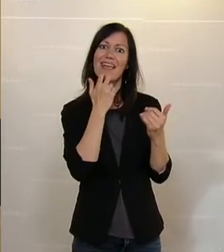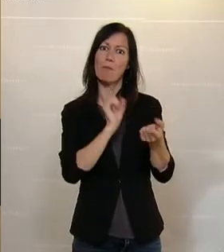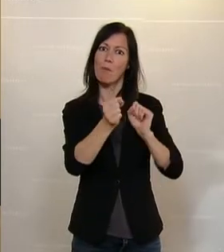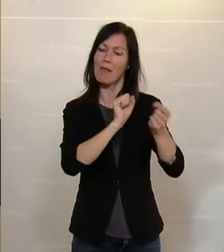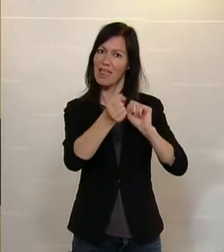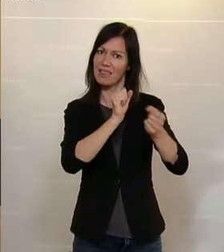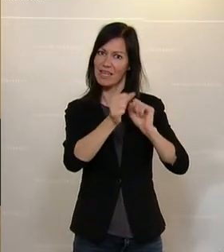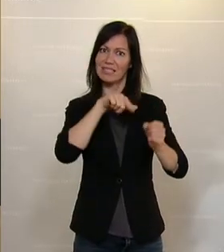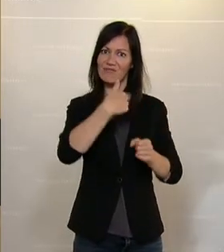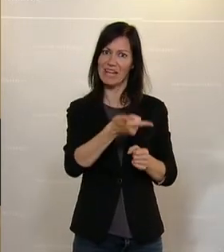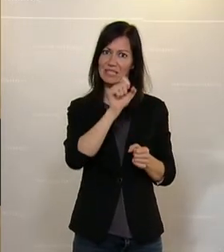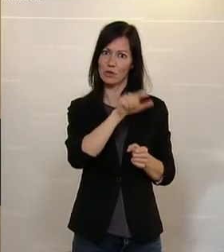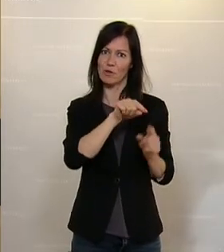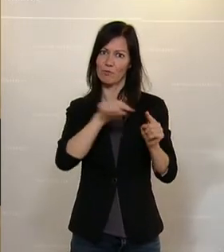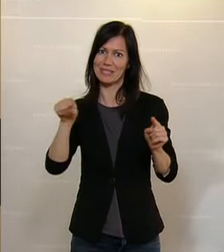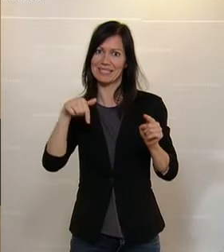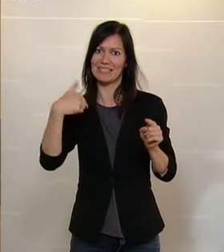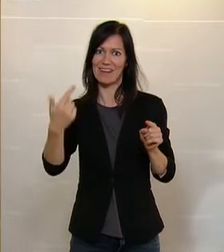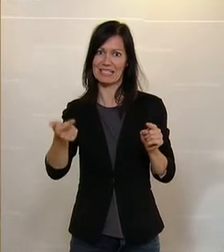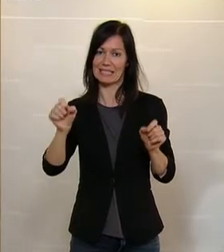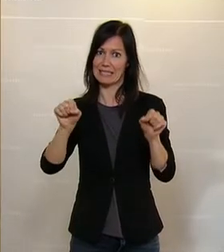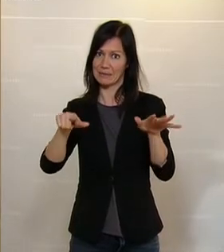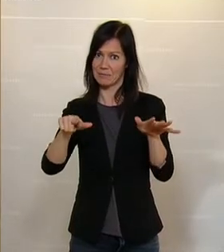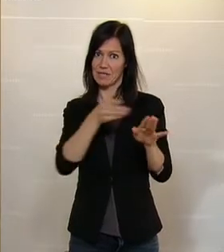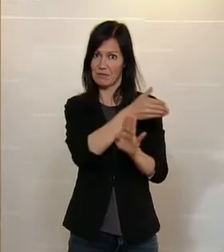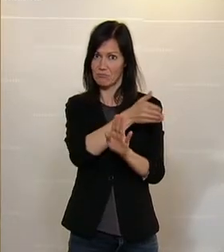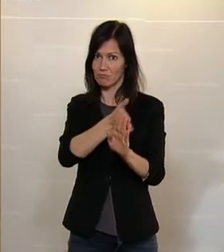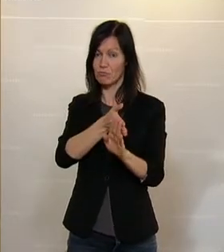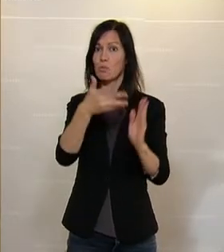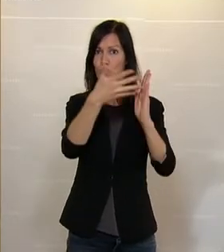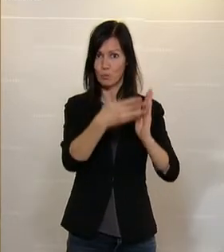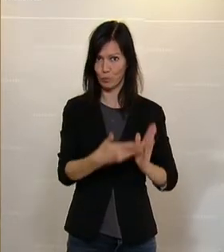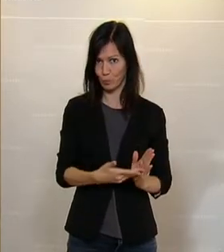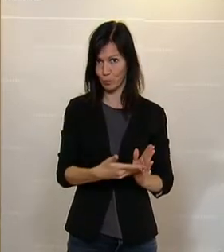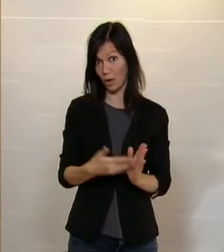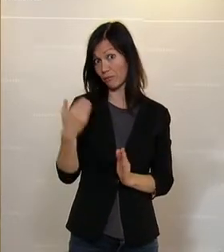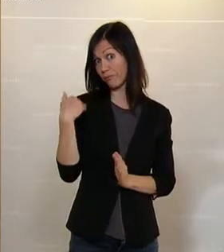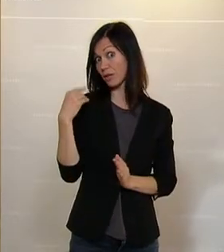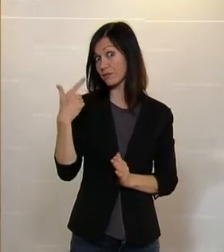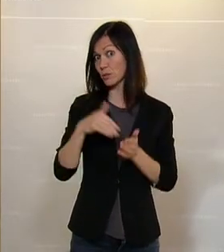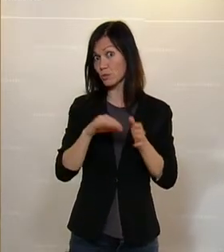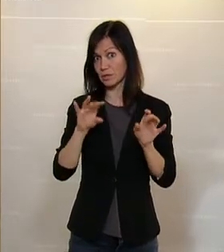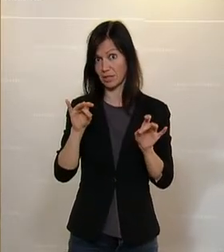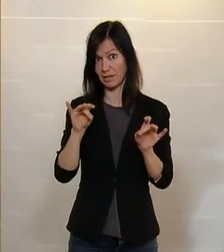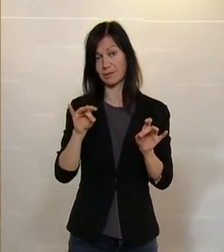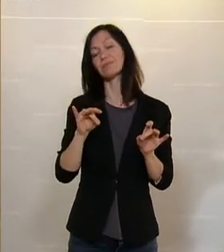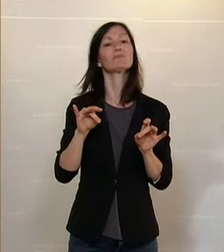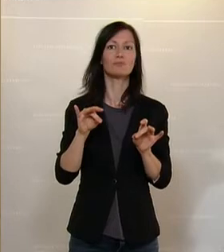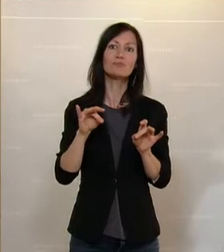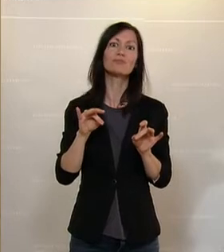2012 bis 2017. Bereits im Jahr 2010 sah die